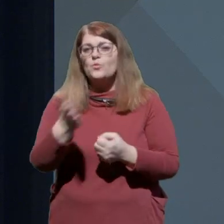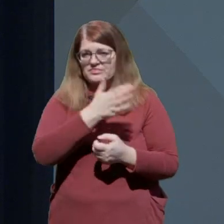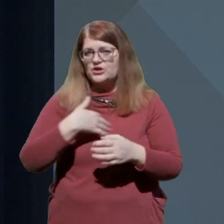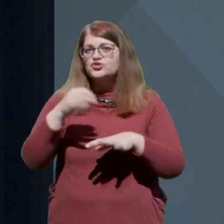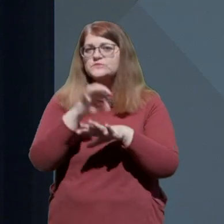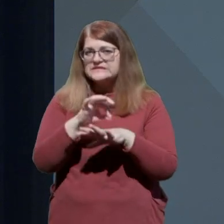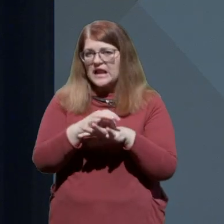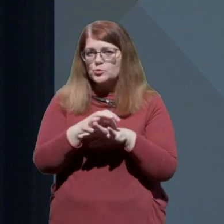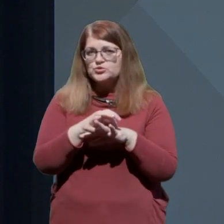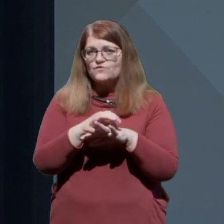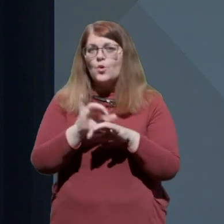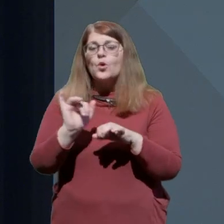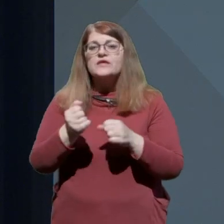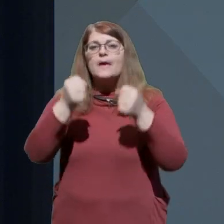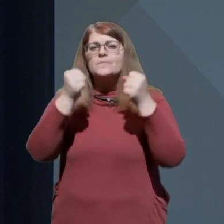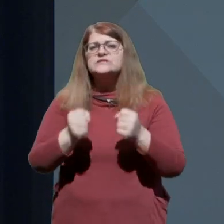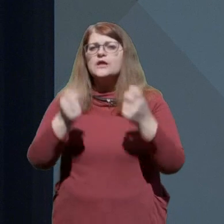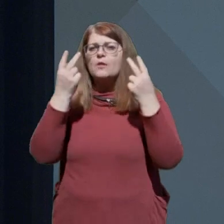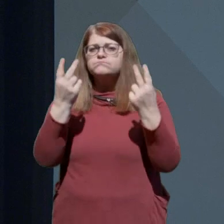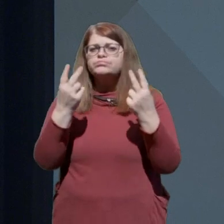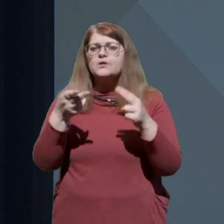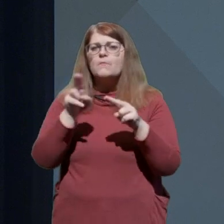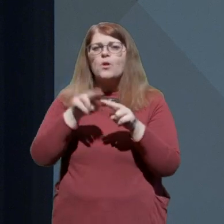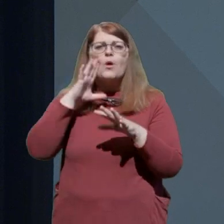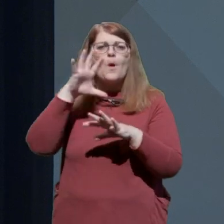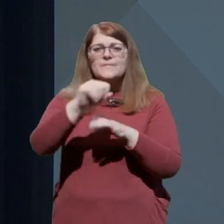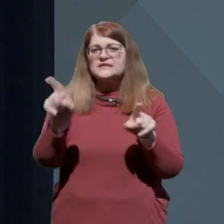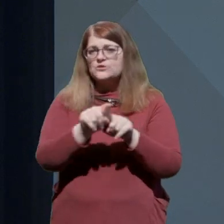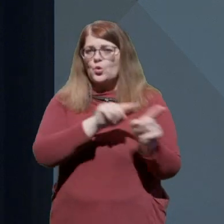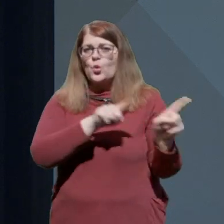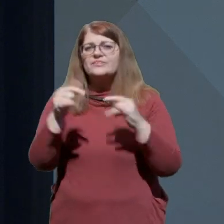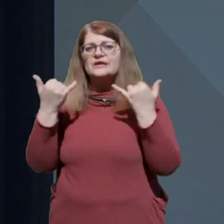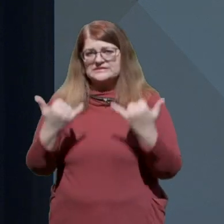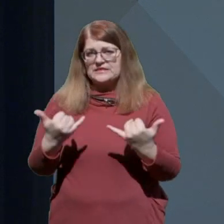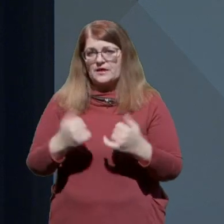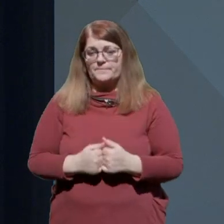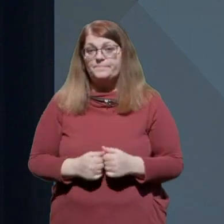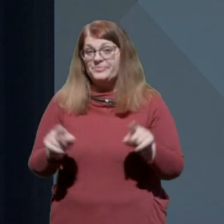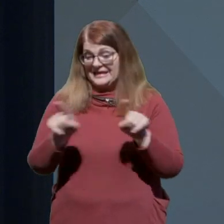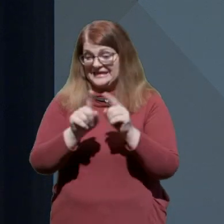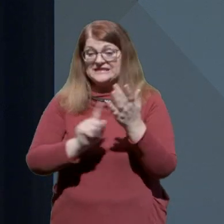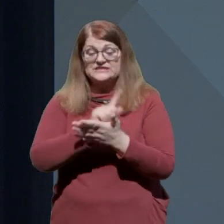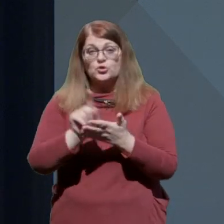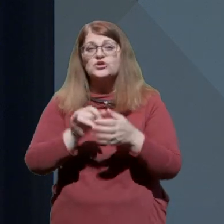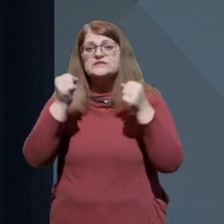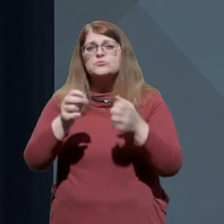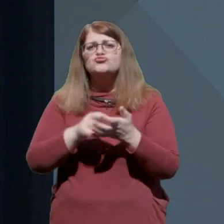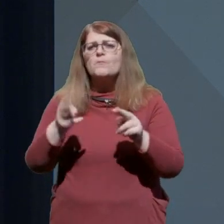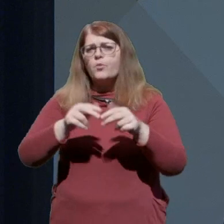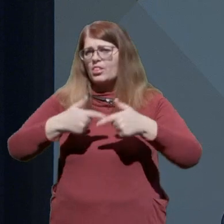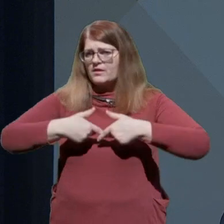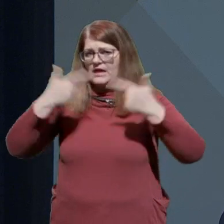je postalo bistveno bolj vidno, kot doslej. Hkrati pa je postalo še bolj jasno,